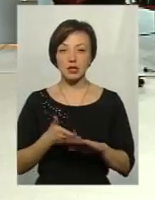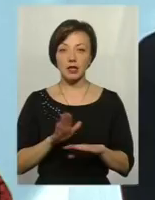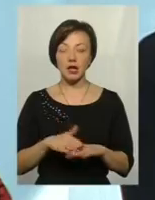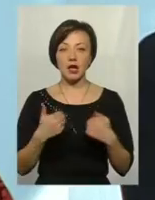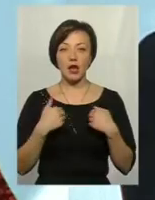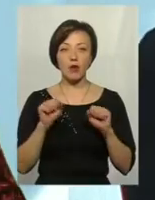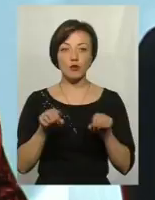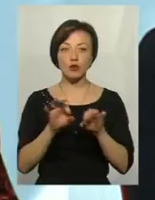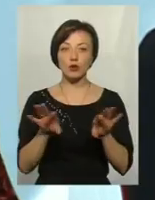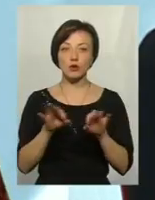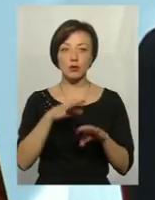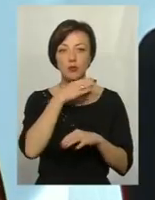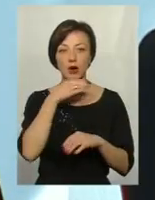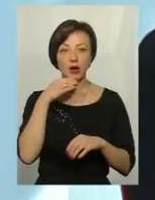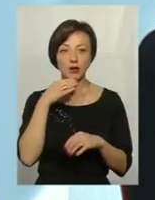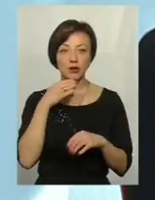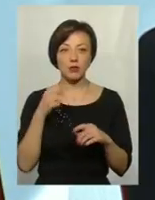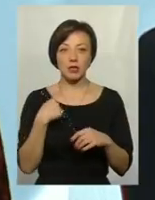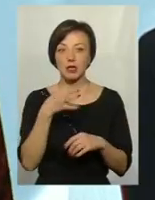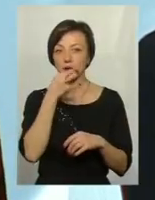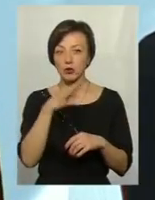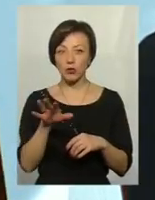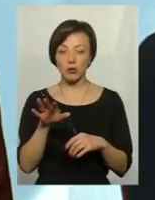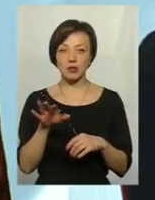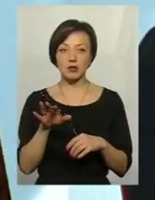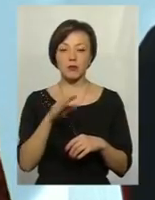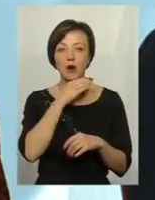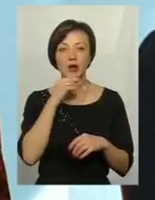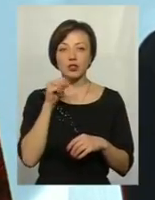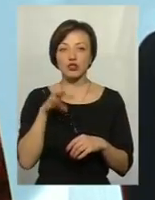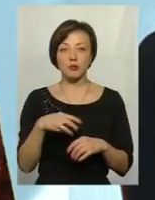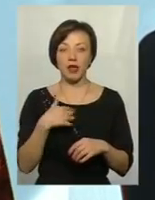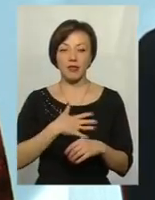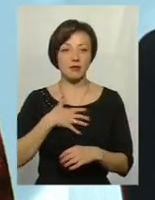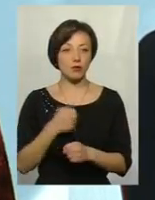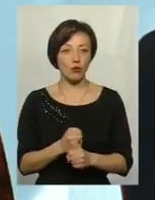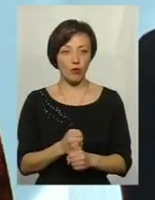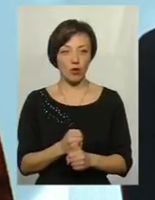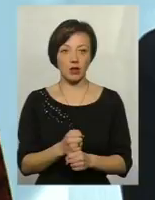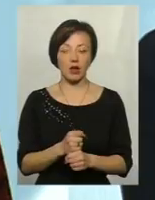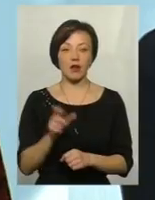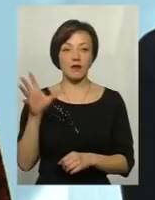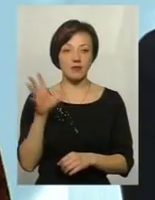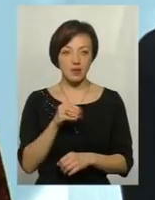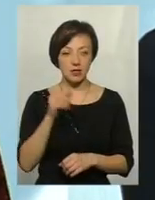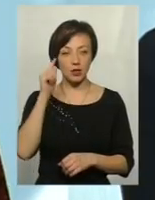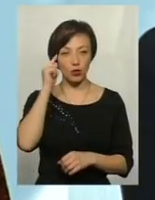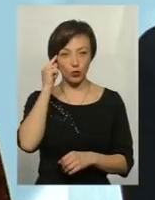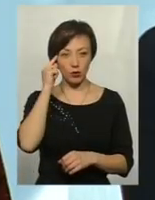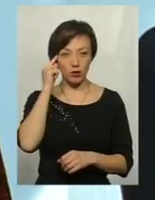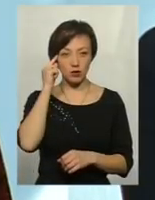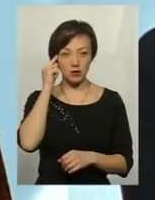Я також можу розказувати багато чого мені не подобається, багато чим я не задоволена, але щоб всі задумались.